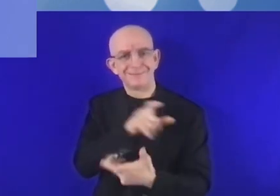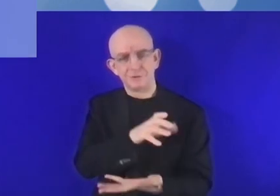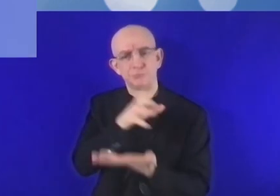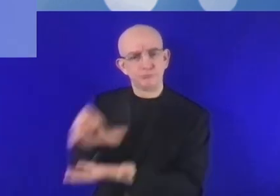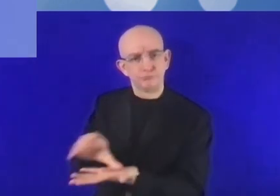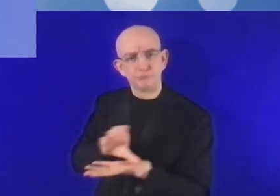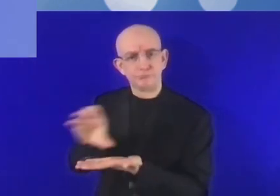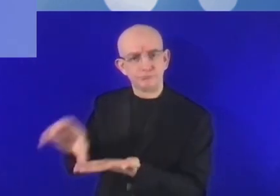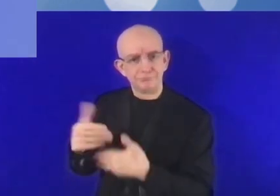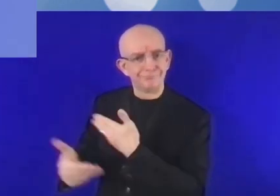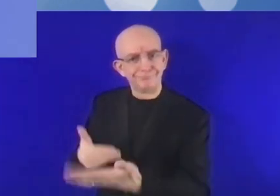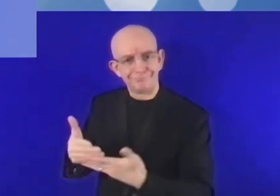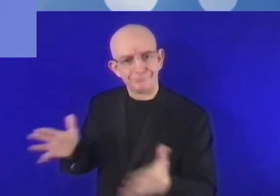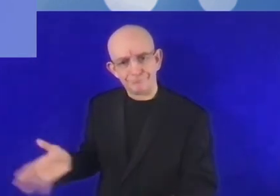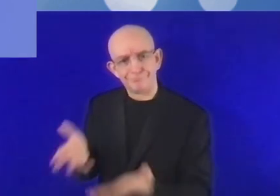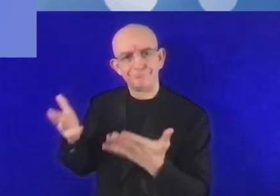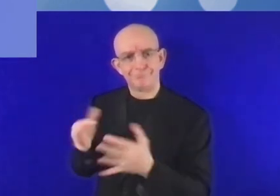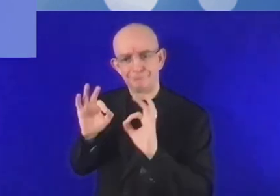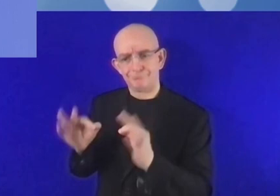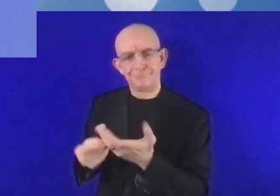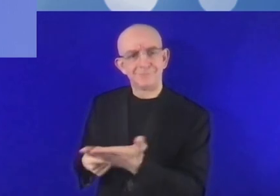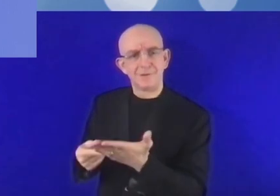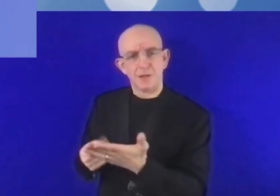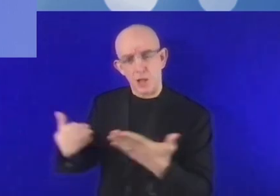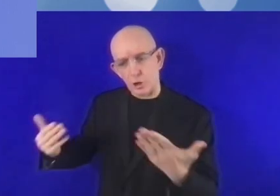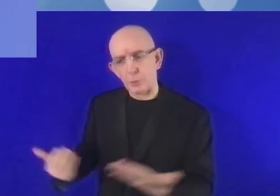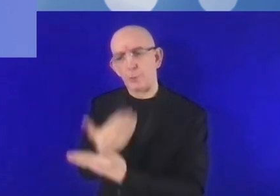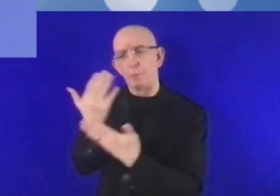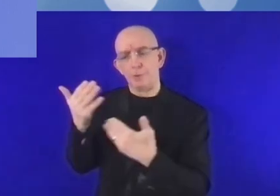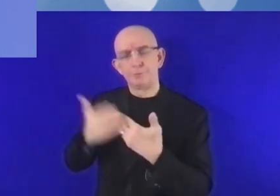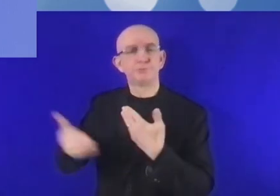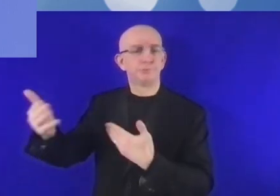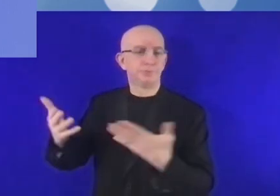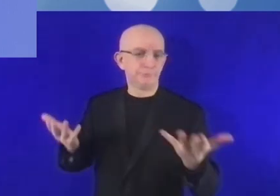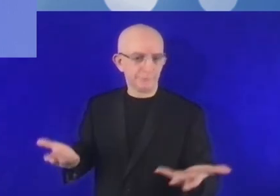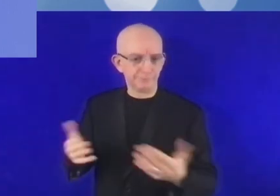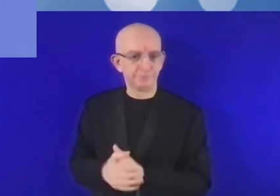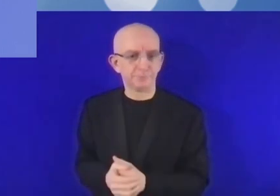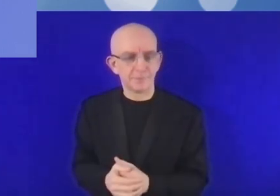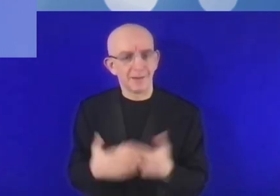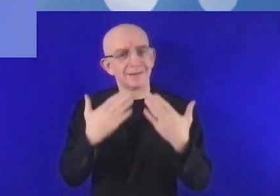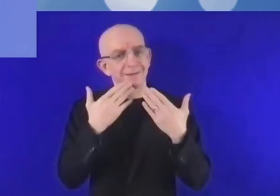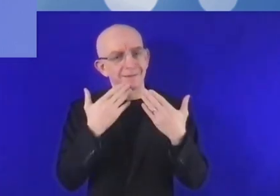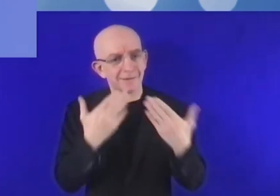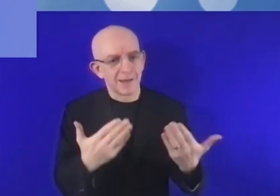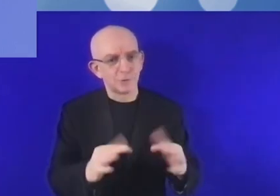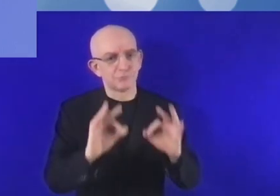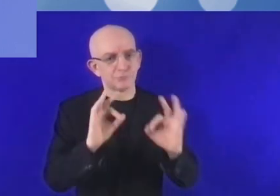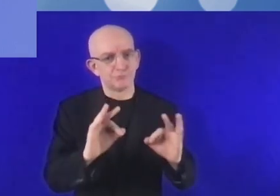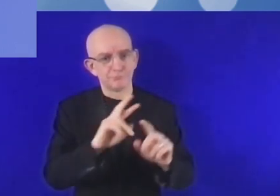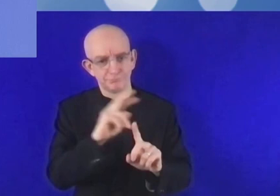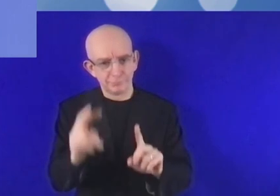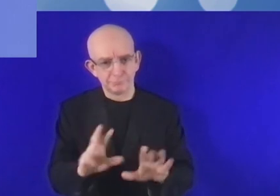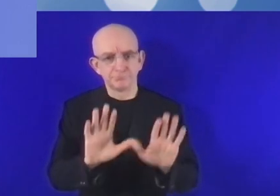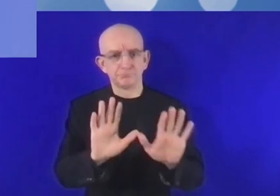entreprises, que les entreprises les plus connues, mais aussi les entreprises plus modestes par leur taille ou les entreprises plus jeunes qui sont